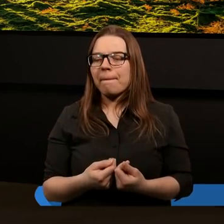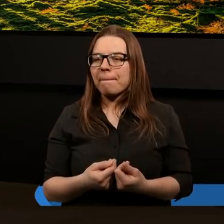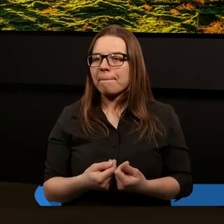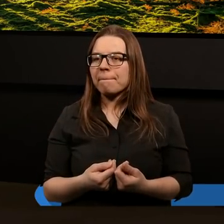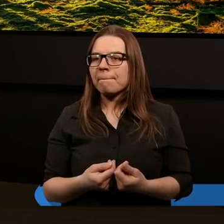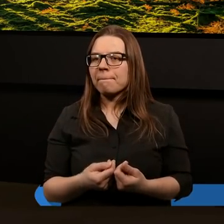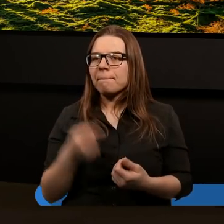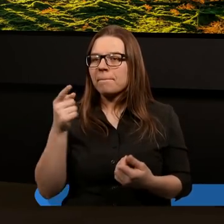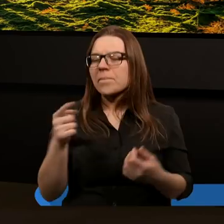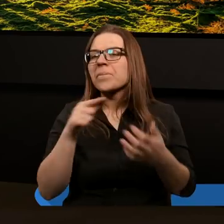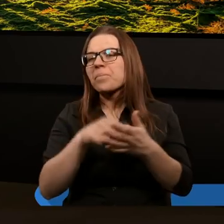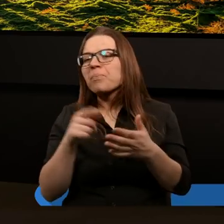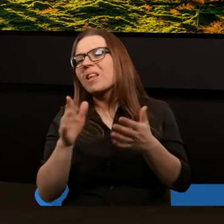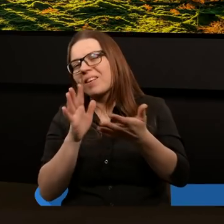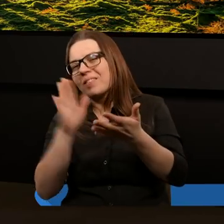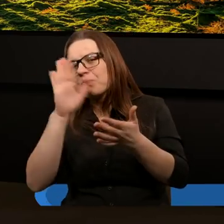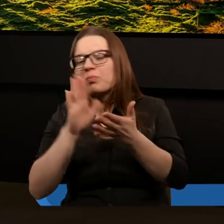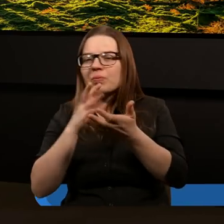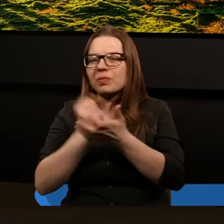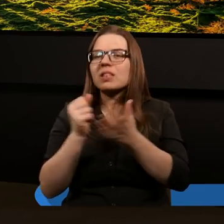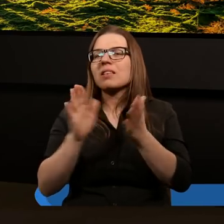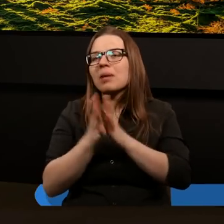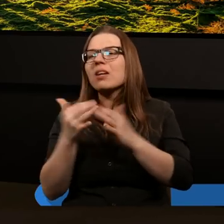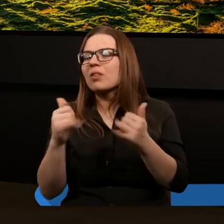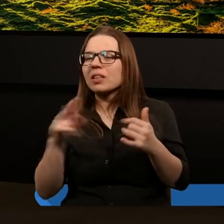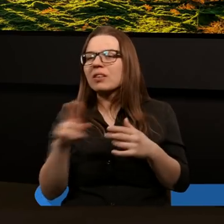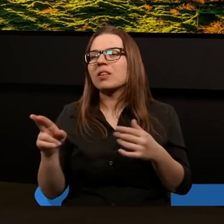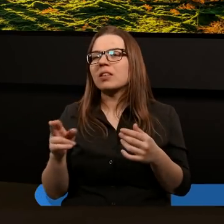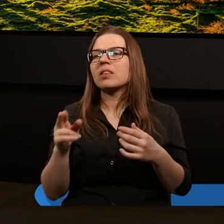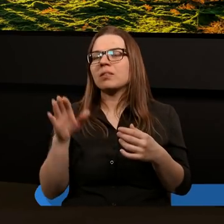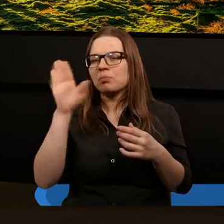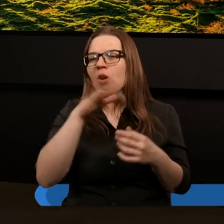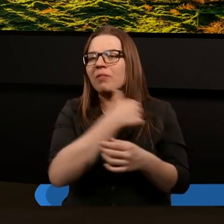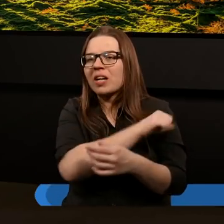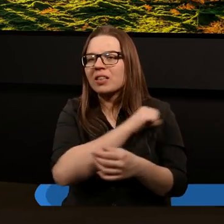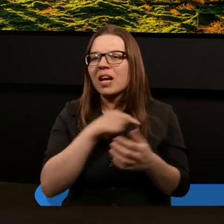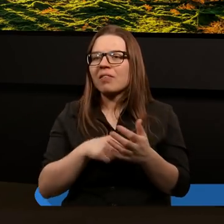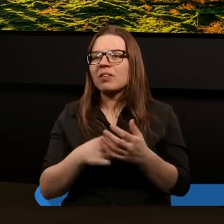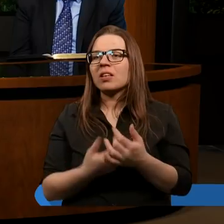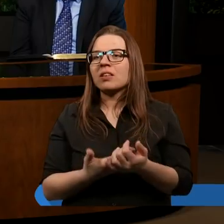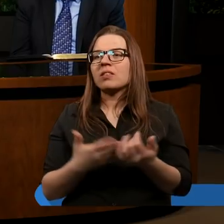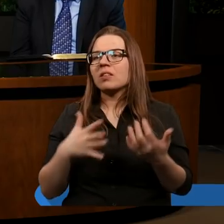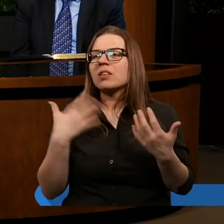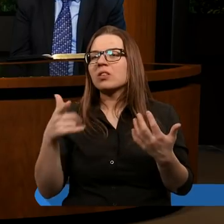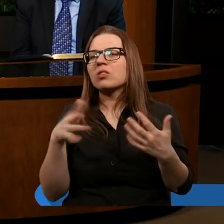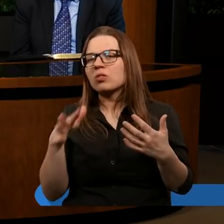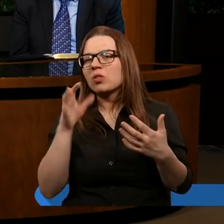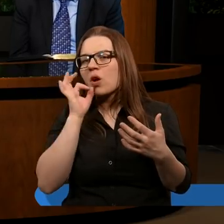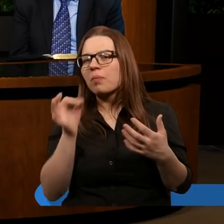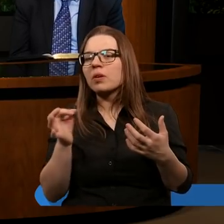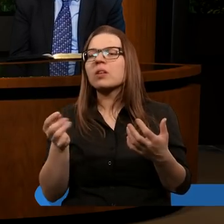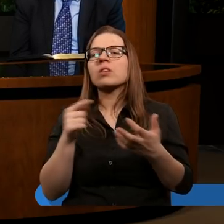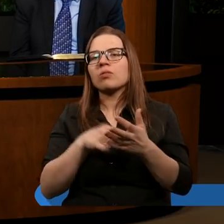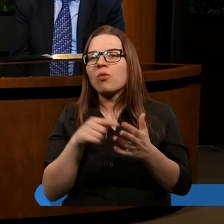Dwa przykazania Boże zmienione. W ogóle to pożoga w chrześcijaństwie. Odpusty i biznes dobry. No,